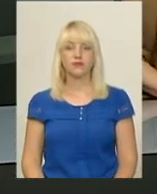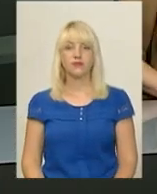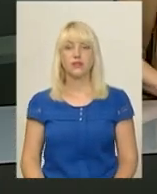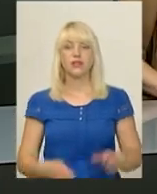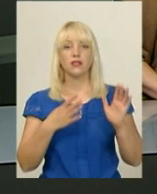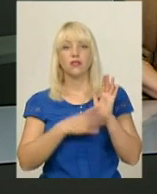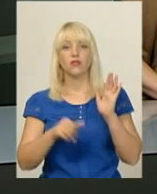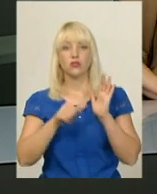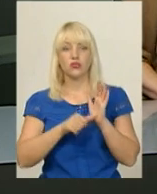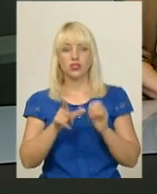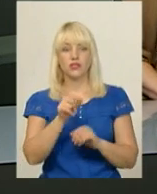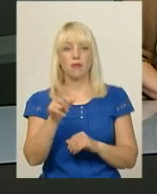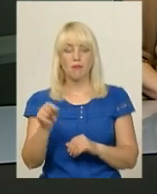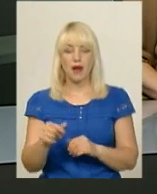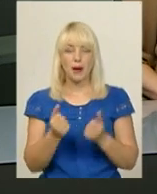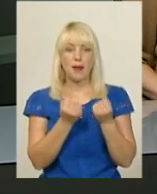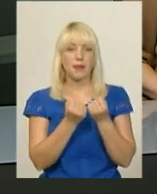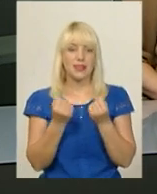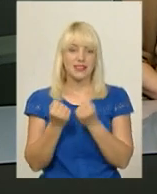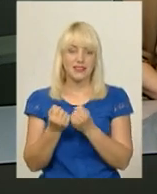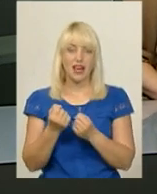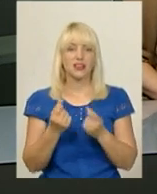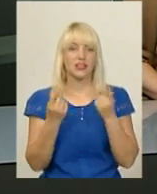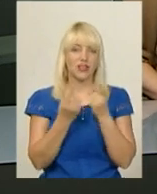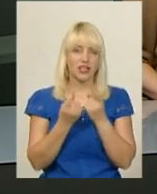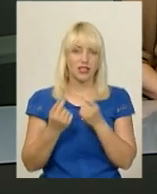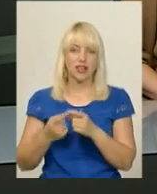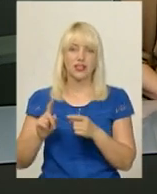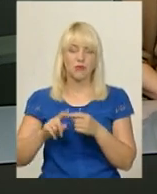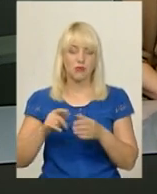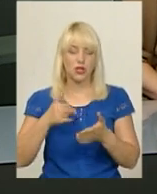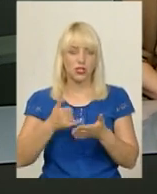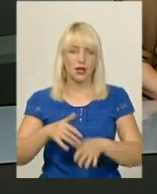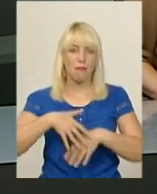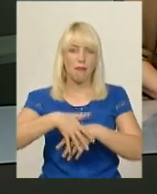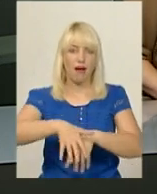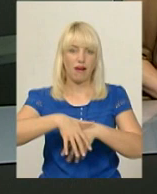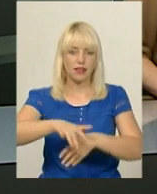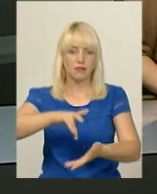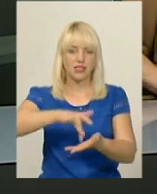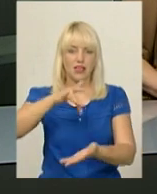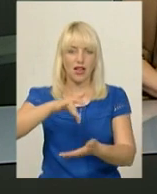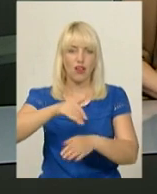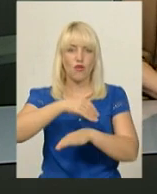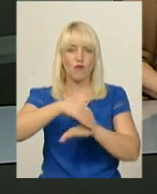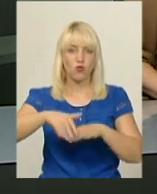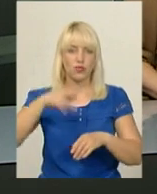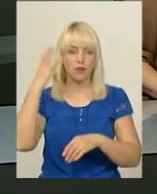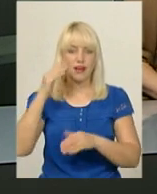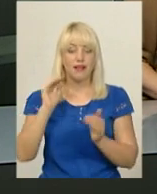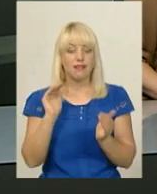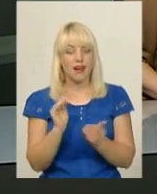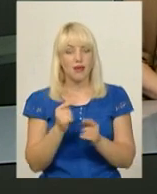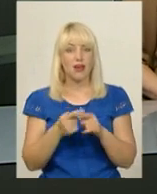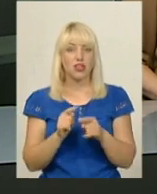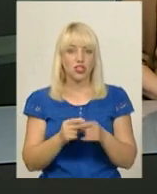96 пар близнят і двійнят сьогодні пройшли парадом центральною вулицею Хмельницького. Найменше немовлята